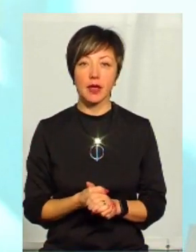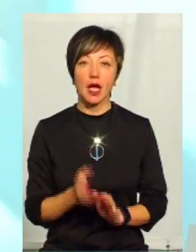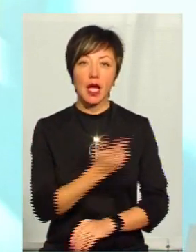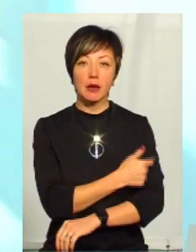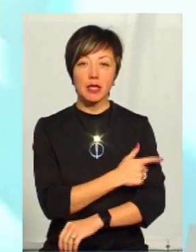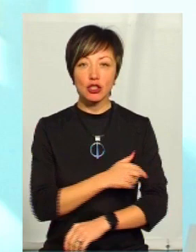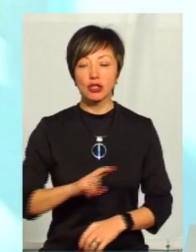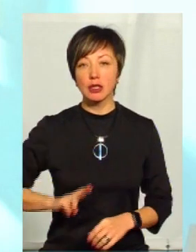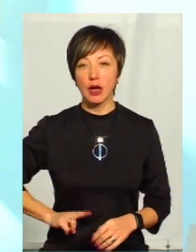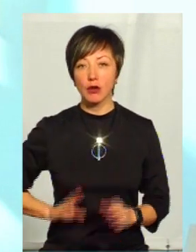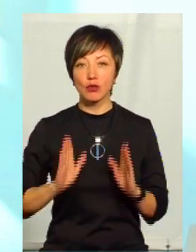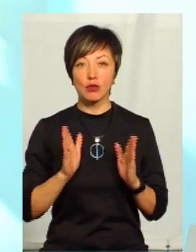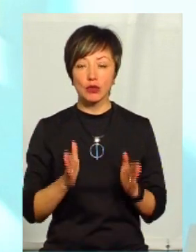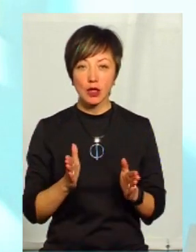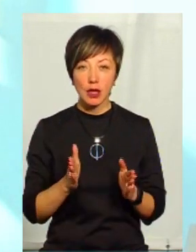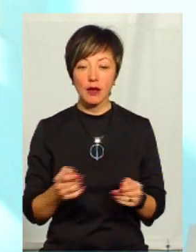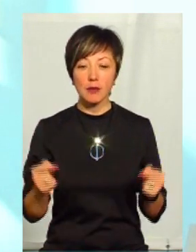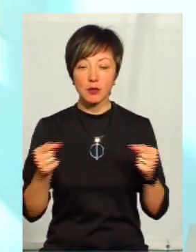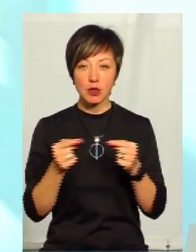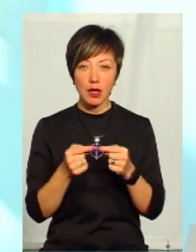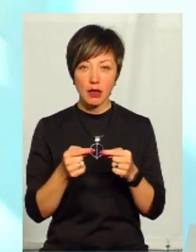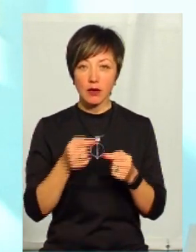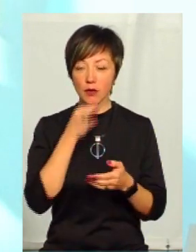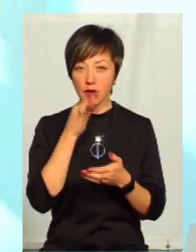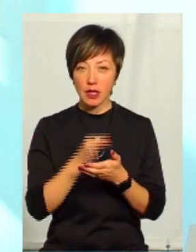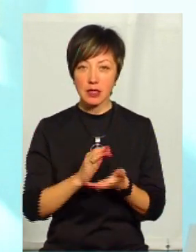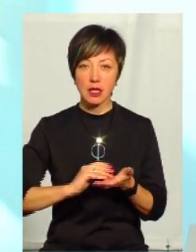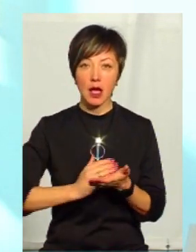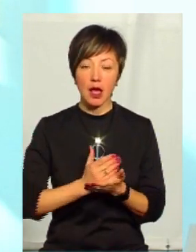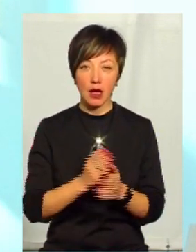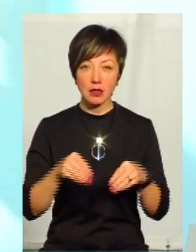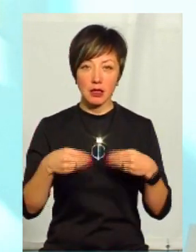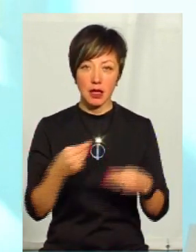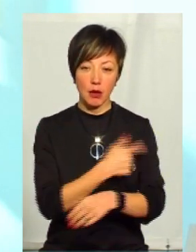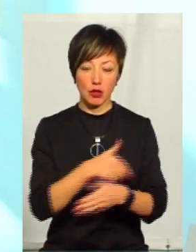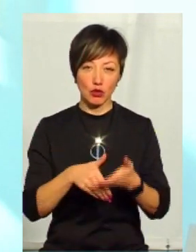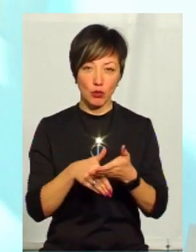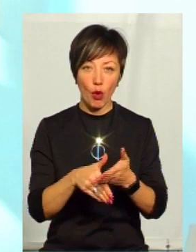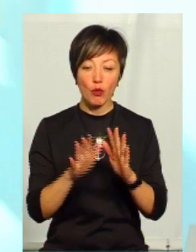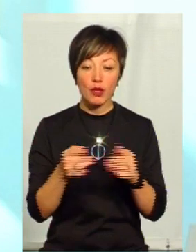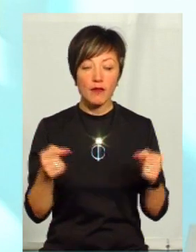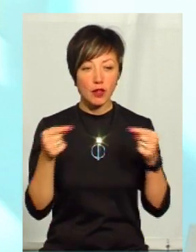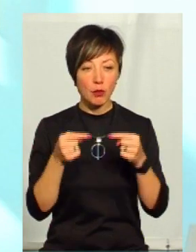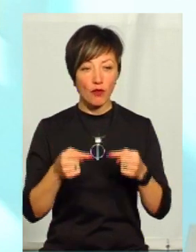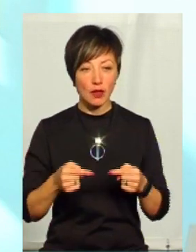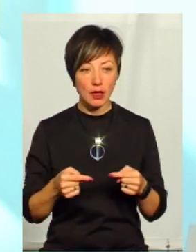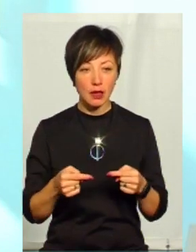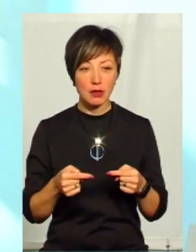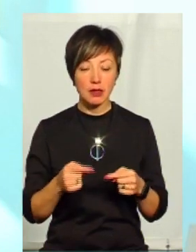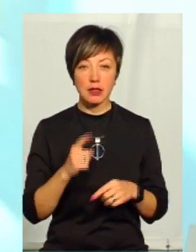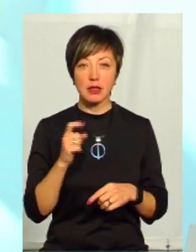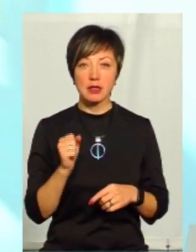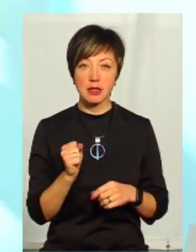Медичний директор буде безпосередньо відповідати вже за якість надання медичної допомоги, буде відповідати за